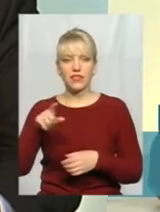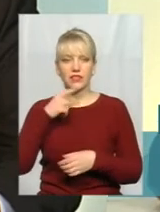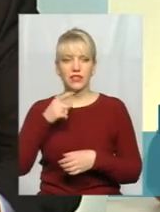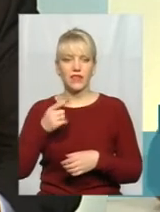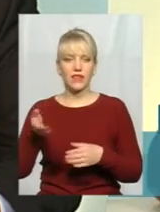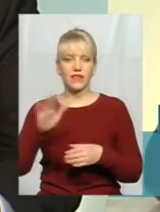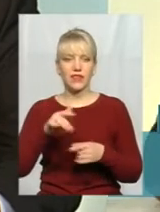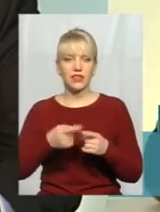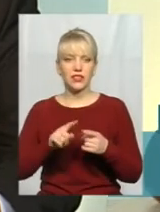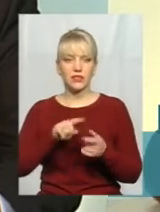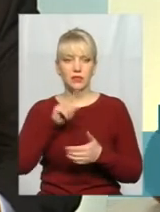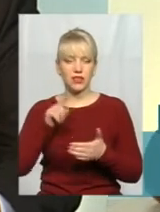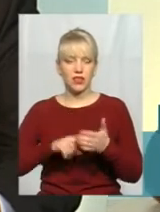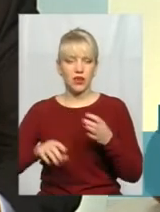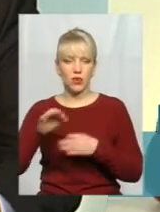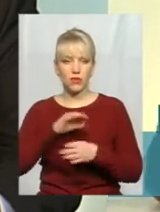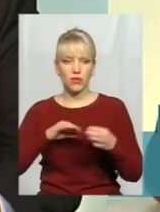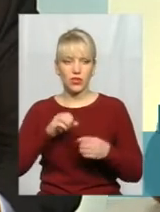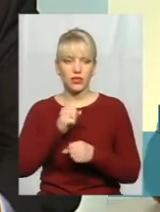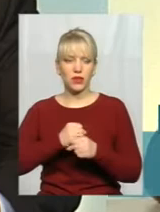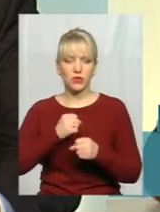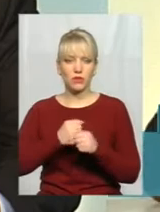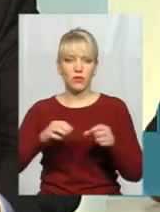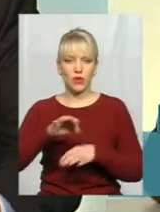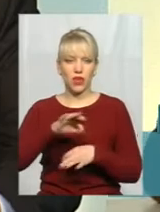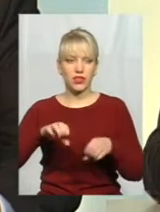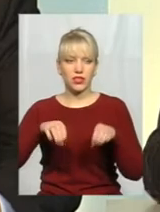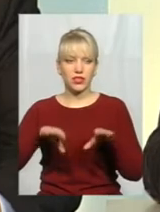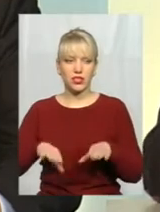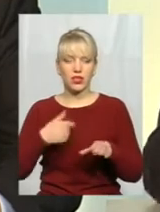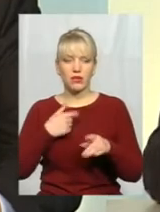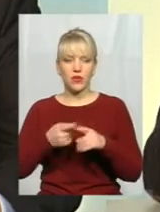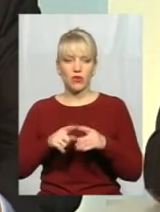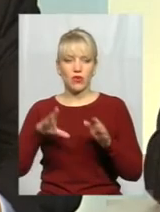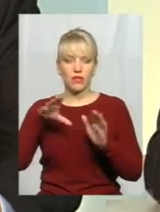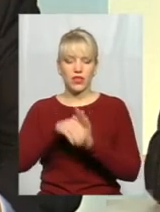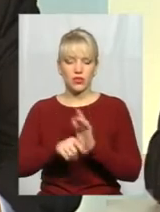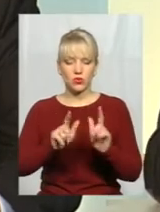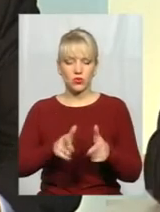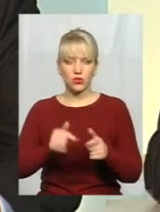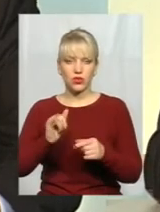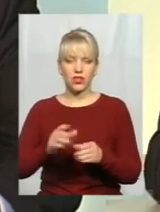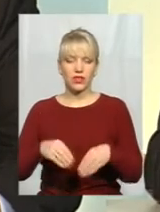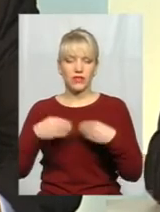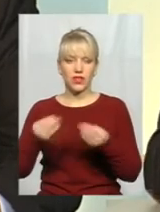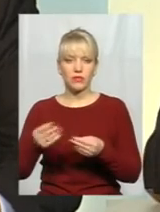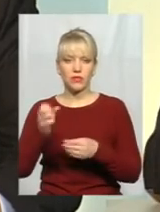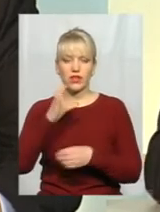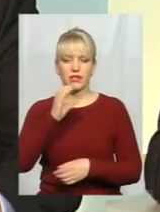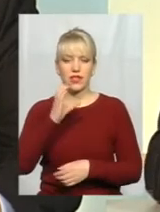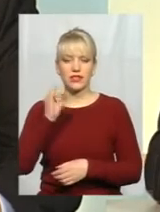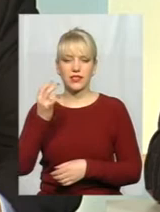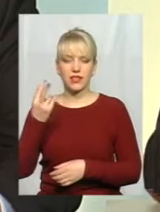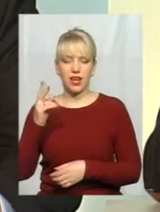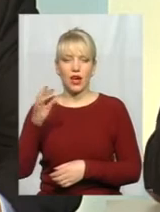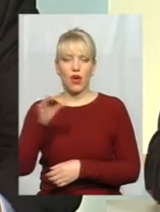питання, як би, обговорили, напрацювали проєкт рішення, ми його вносимо, узгодили, вносимо на сесію обласної ради, як